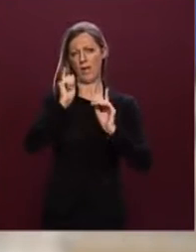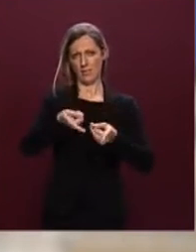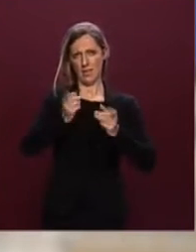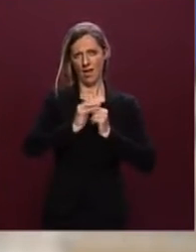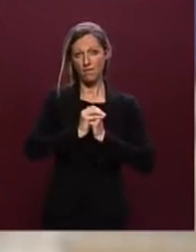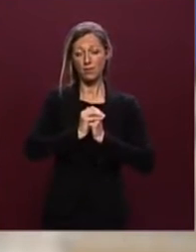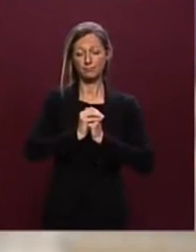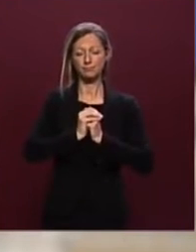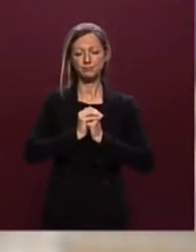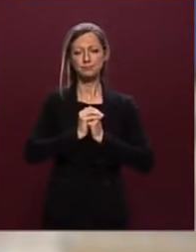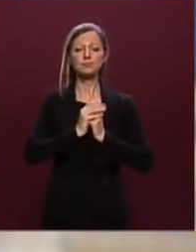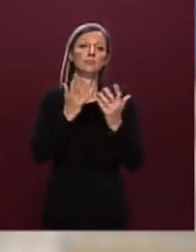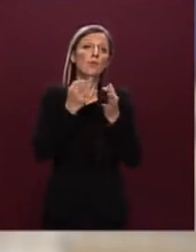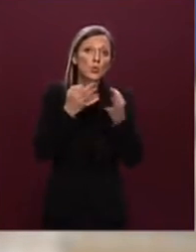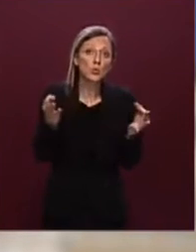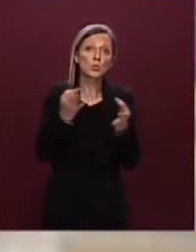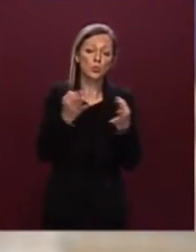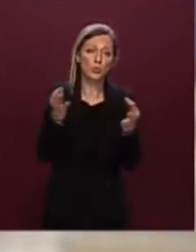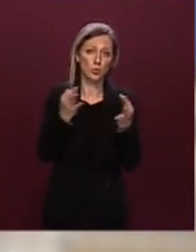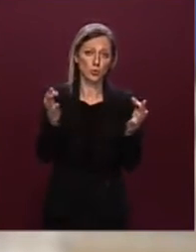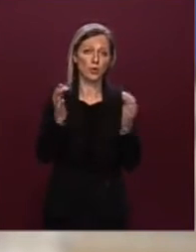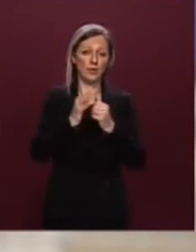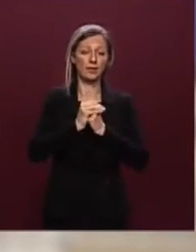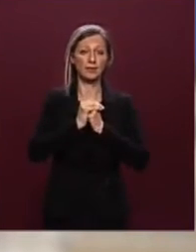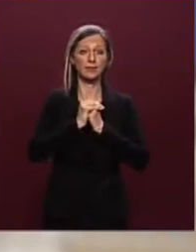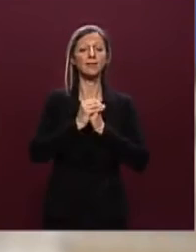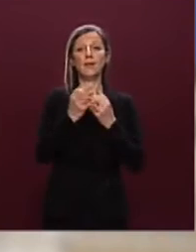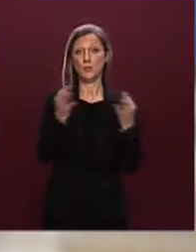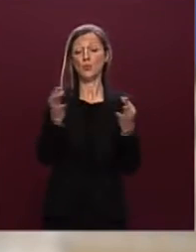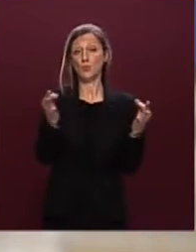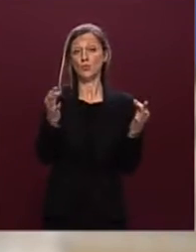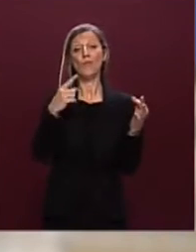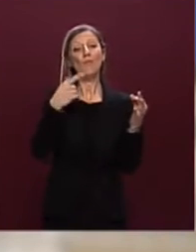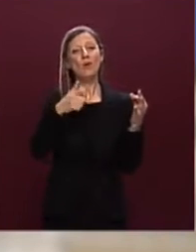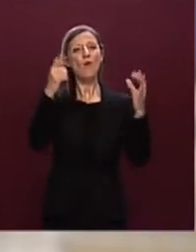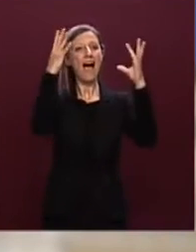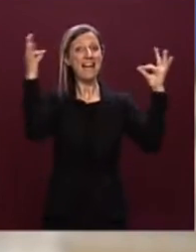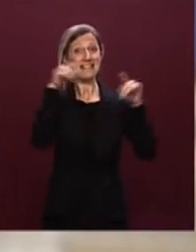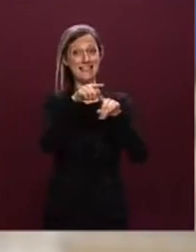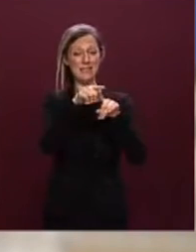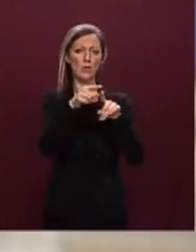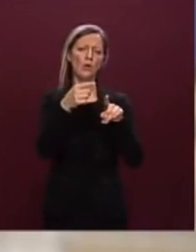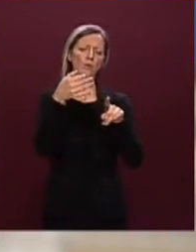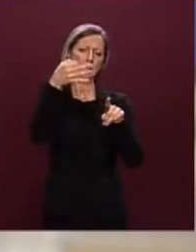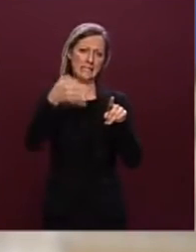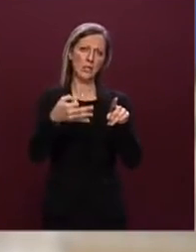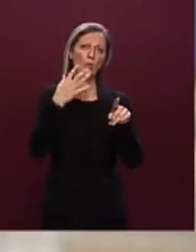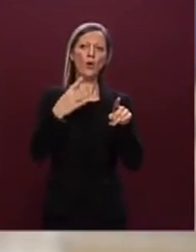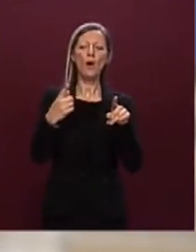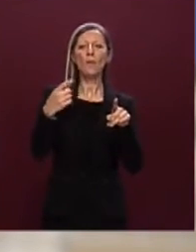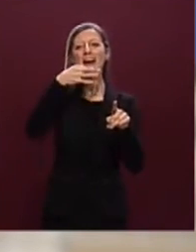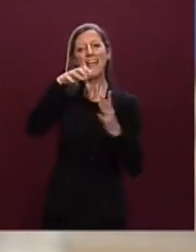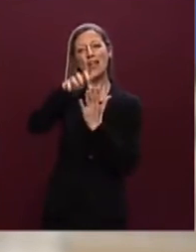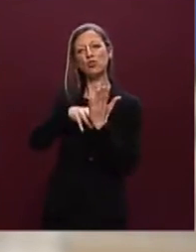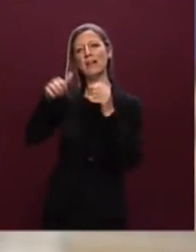è giusto ricordarle perché negli asili nido così come emergerà anche in sede di relazione